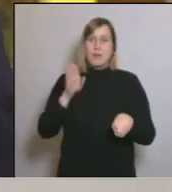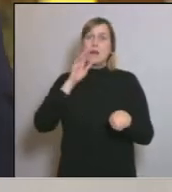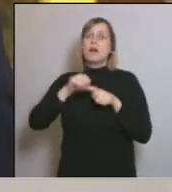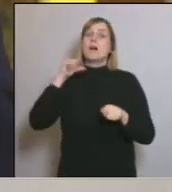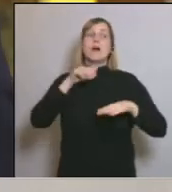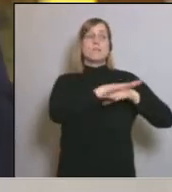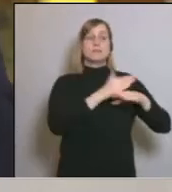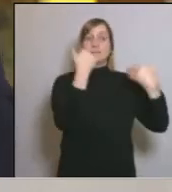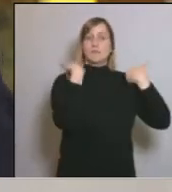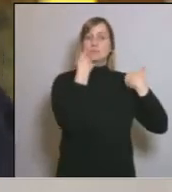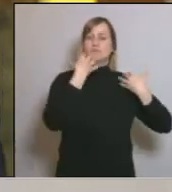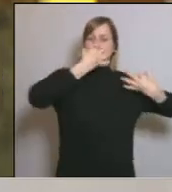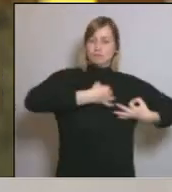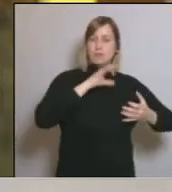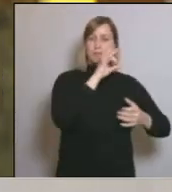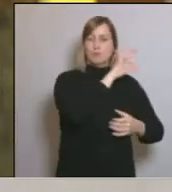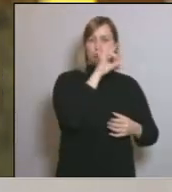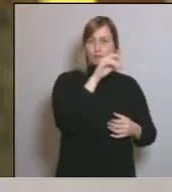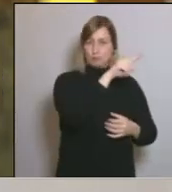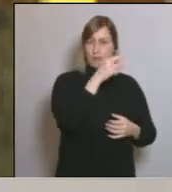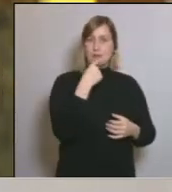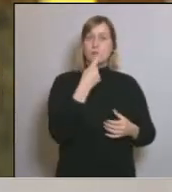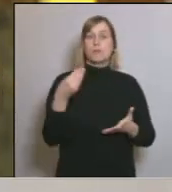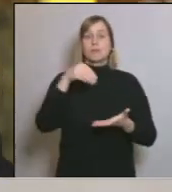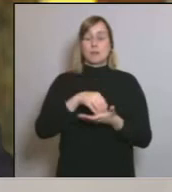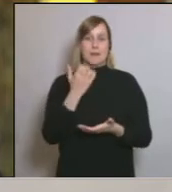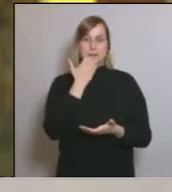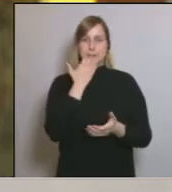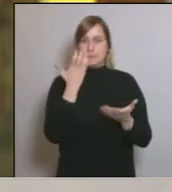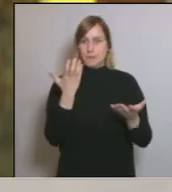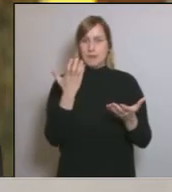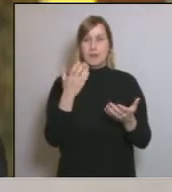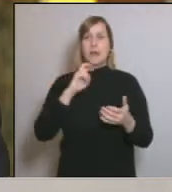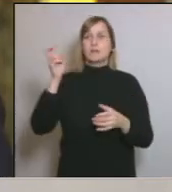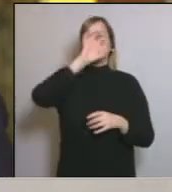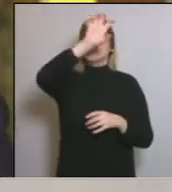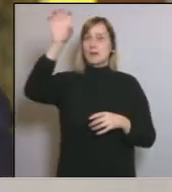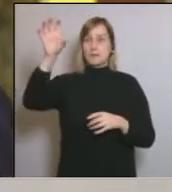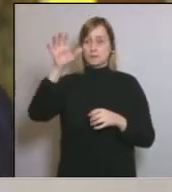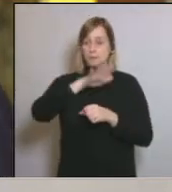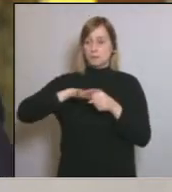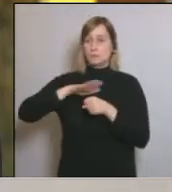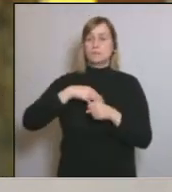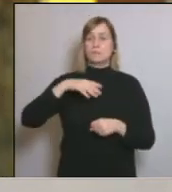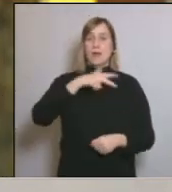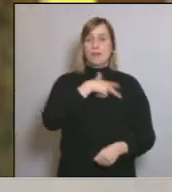responsable de la Seguretat Social. Torno aquí a posar un exemple d'altres països del nostre entorn, Dinamarca.